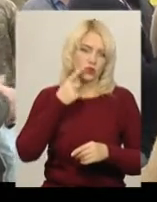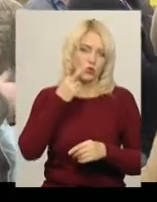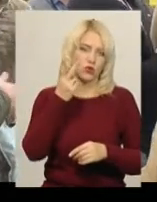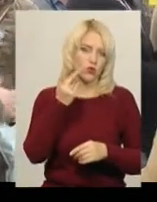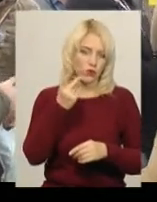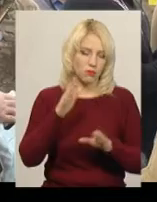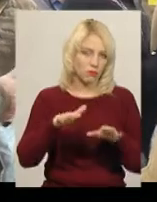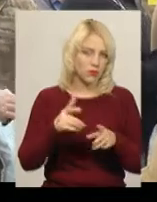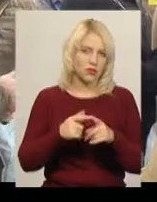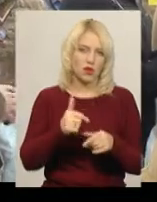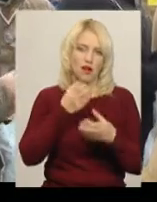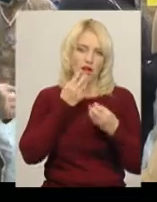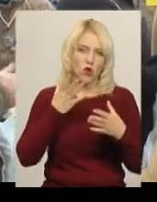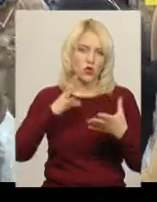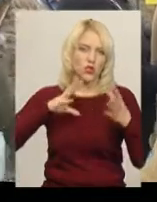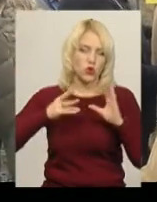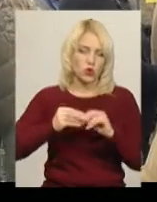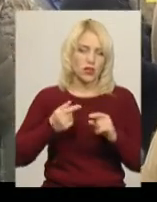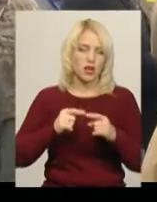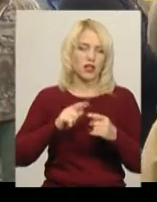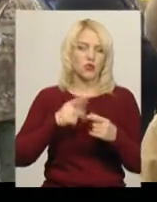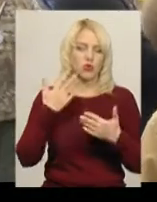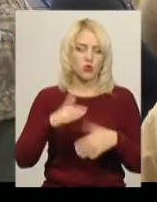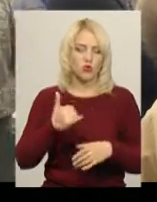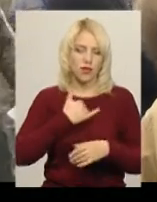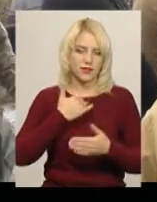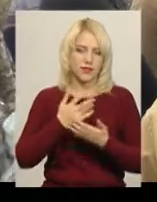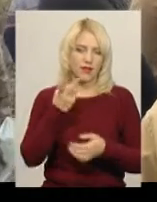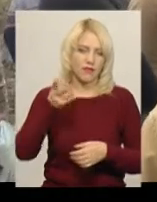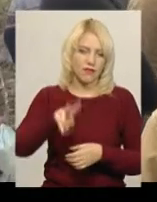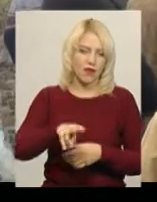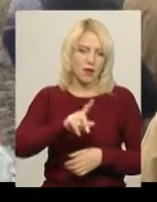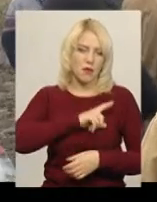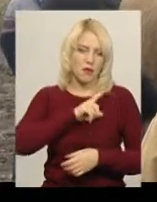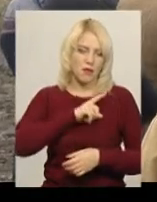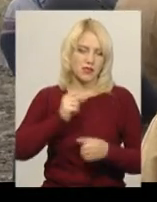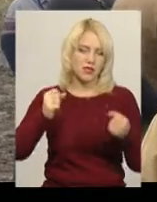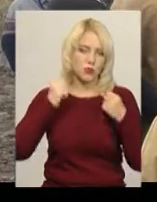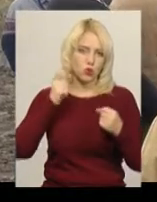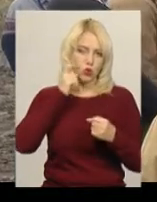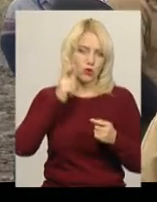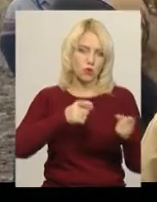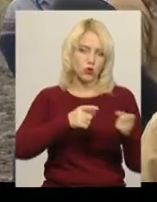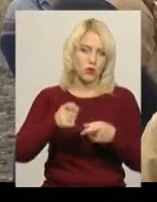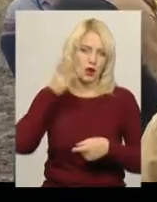результат Тому що по результатам цього року у нас вже два майстра спорту України, підготовлені у Хмельницькій області